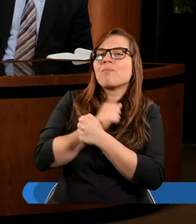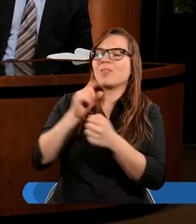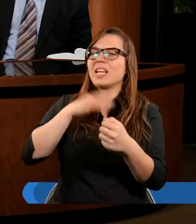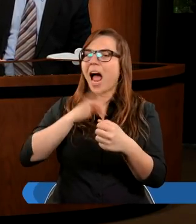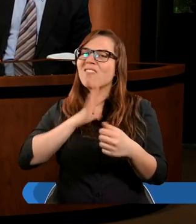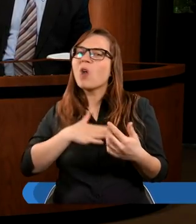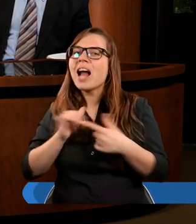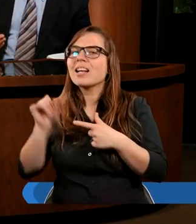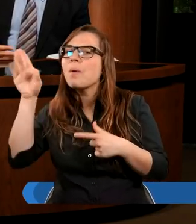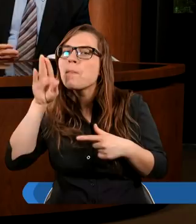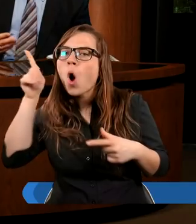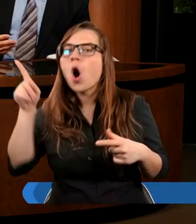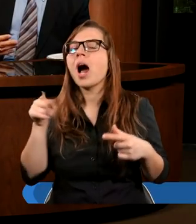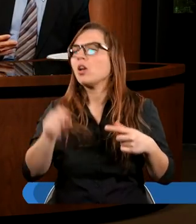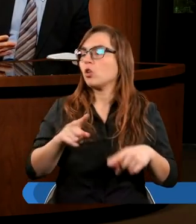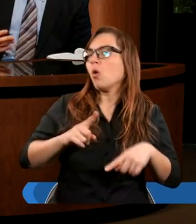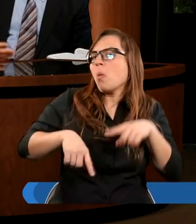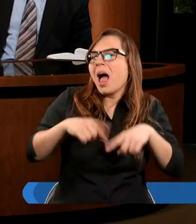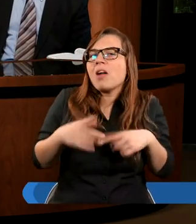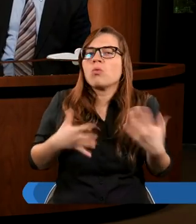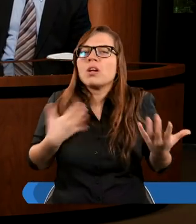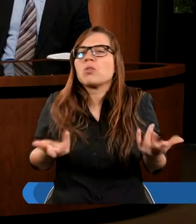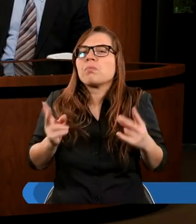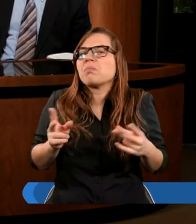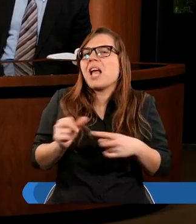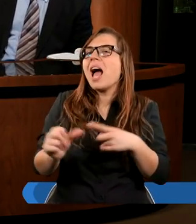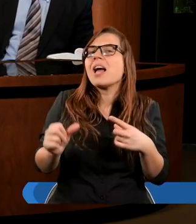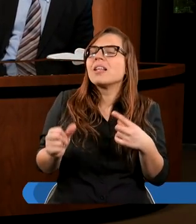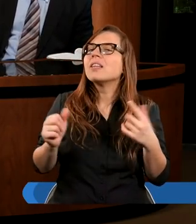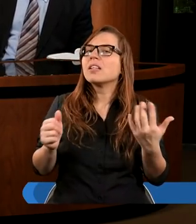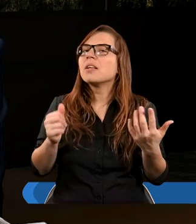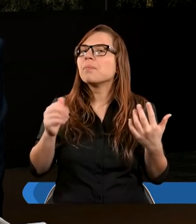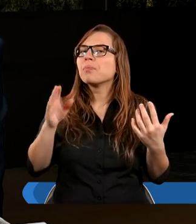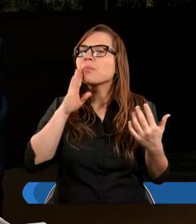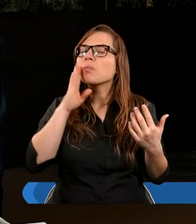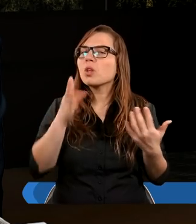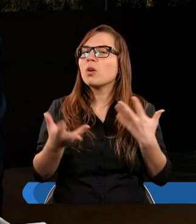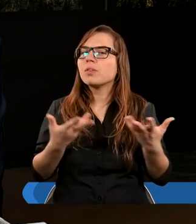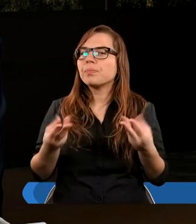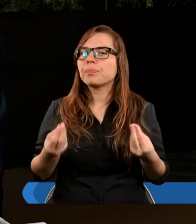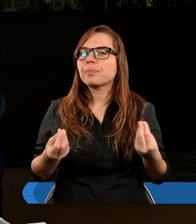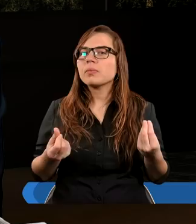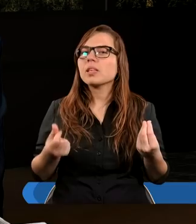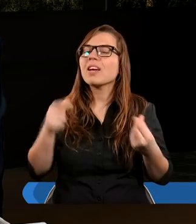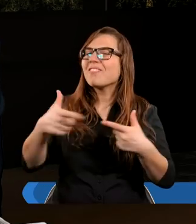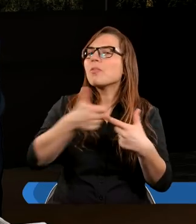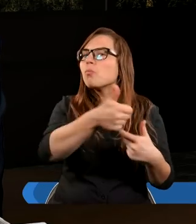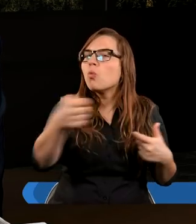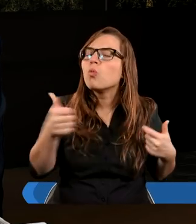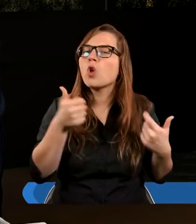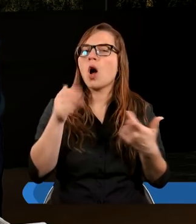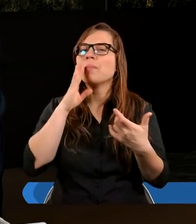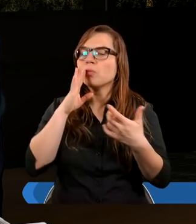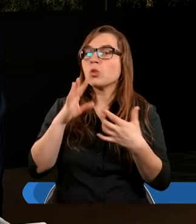Boga, to naturalnie zmienia się mój stosunek do Niego. Zmienia się postrzeganie w ogóle wspólnoty,